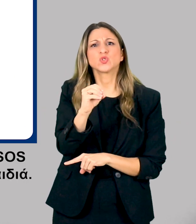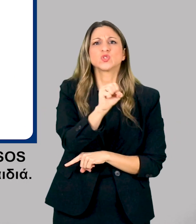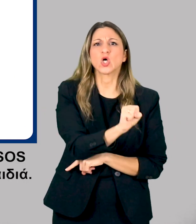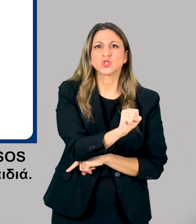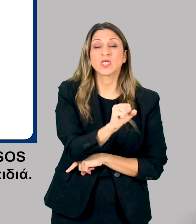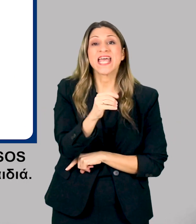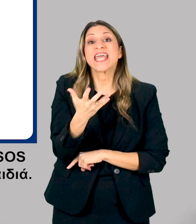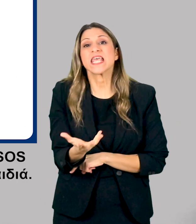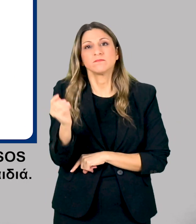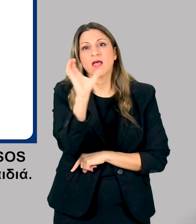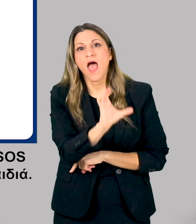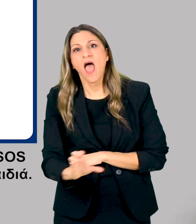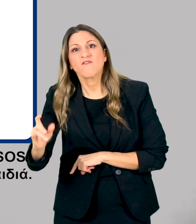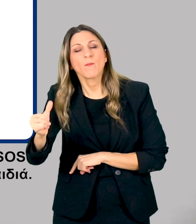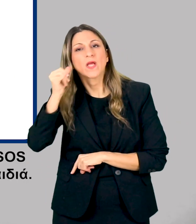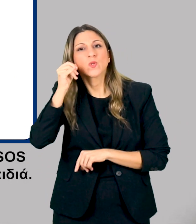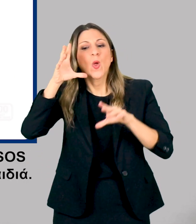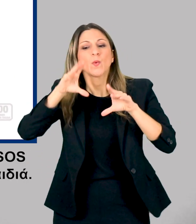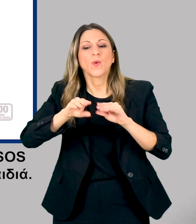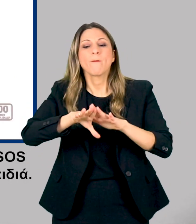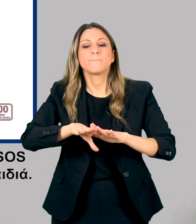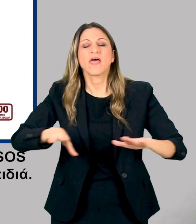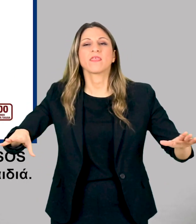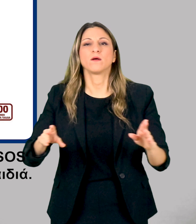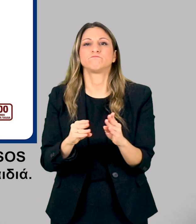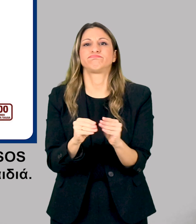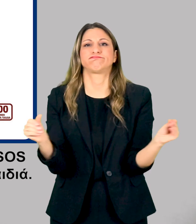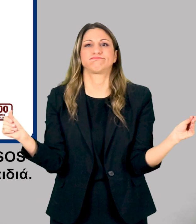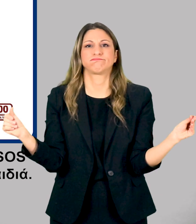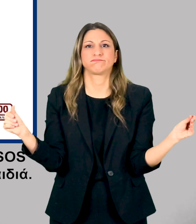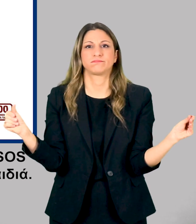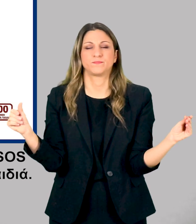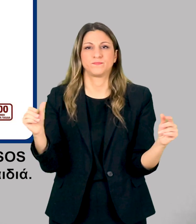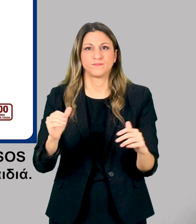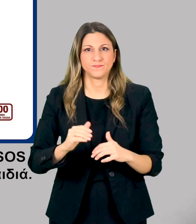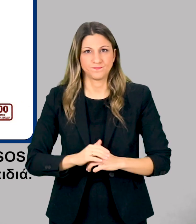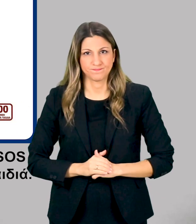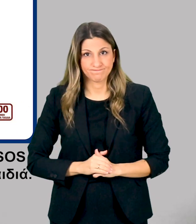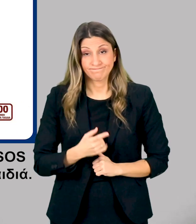με την Εθνική Τηλεφωνική Γραμμή ΣΟΣ και την Ευρωπαϊκή Γραμμή για τα Εξαφανισμένα Παιδιά.